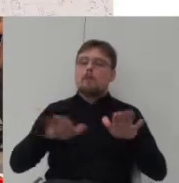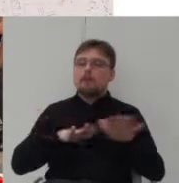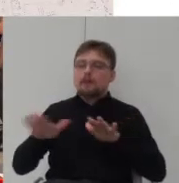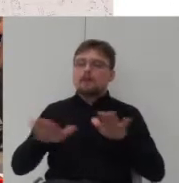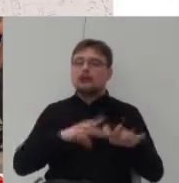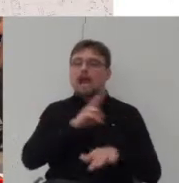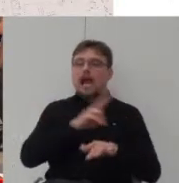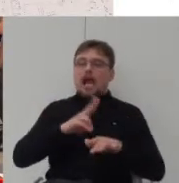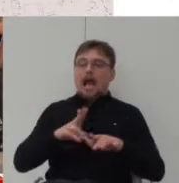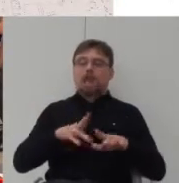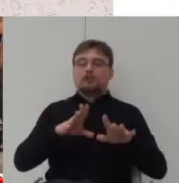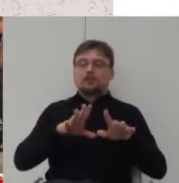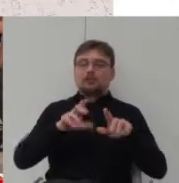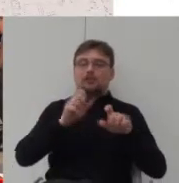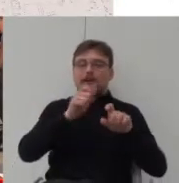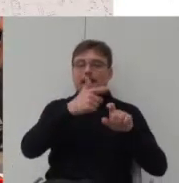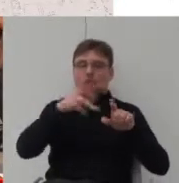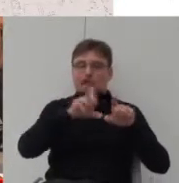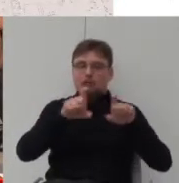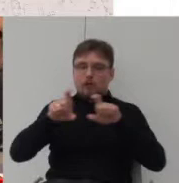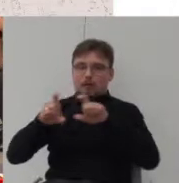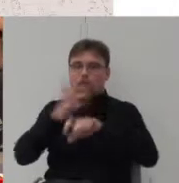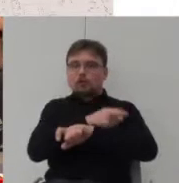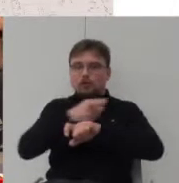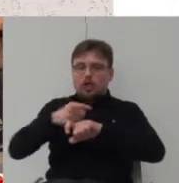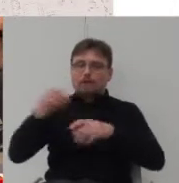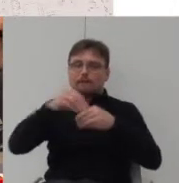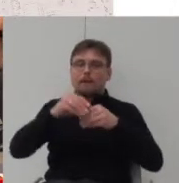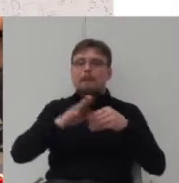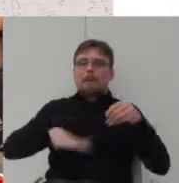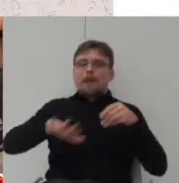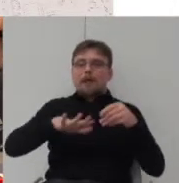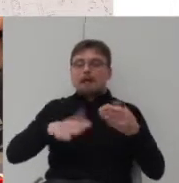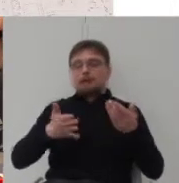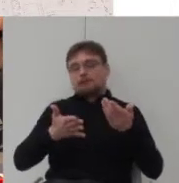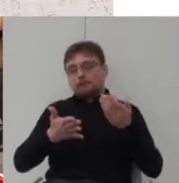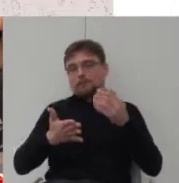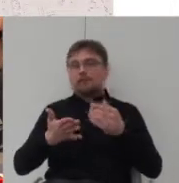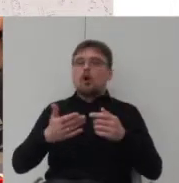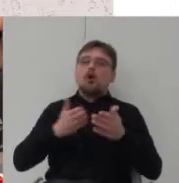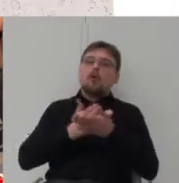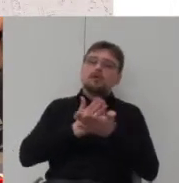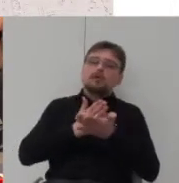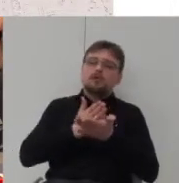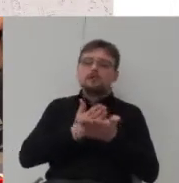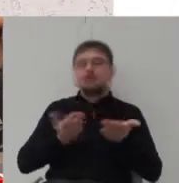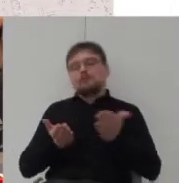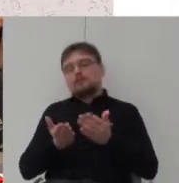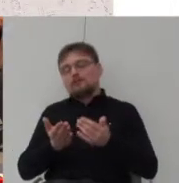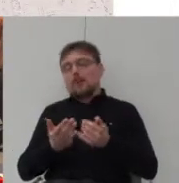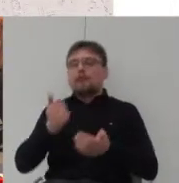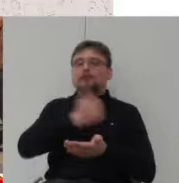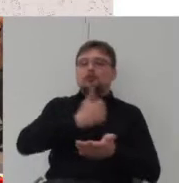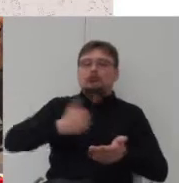plac z budynkami usługowymi, inne funkcje publiczne, przystanki autobusowe. Wszystko w takiej